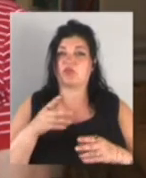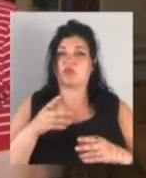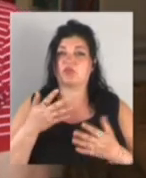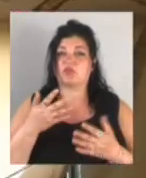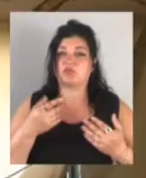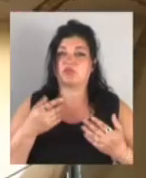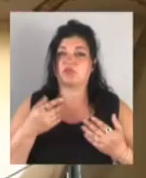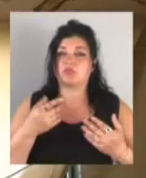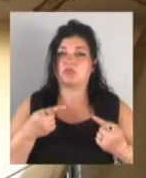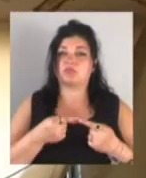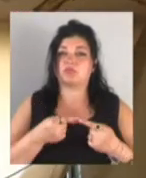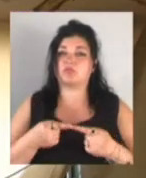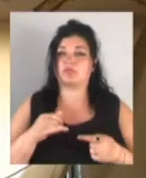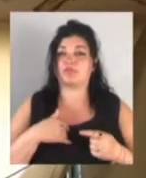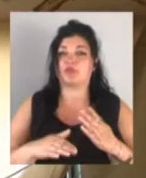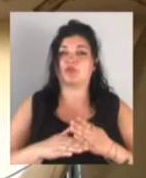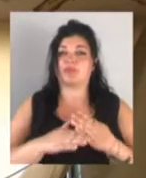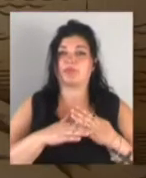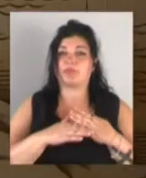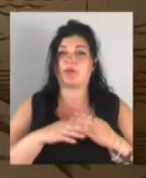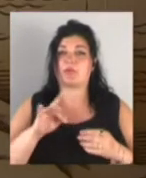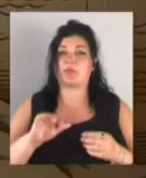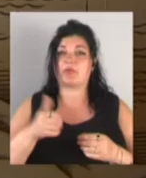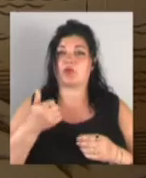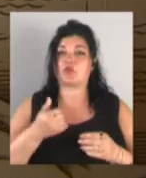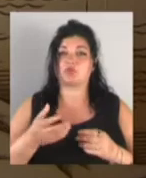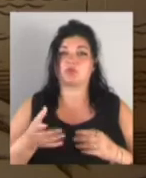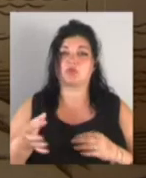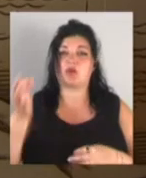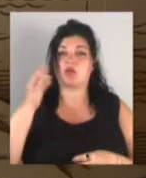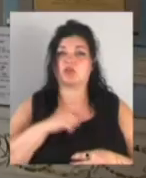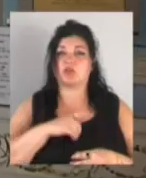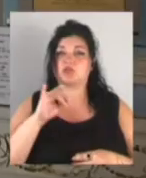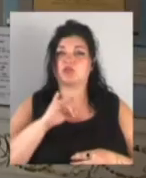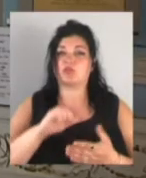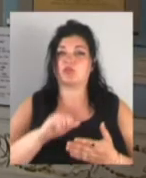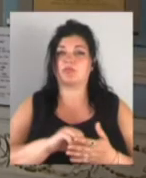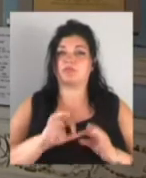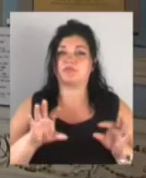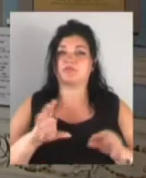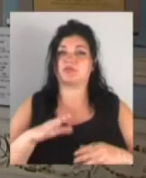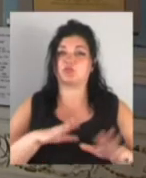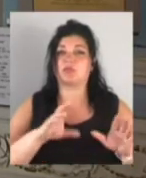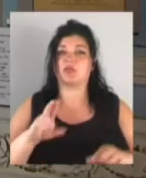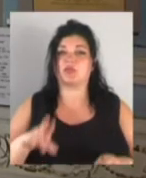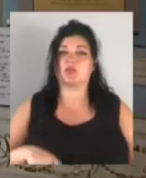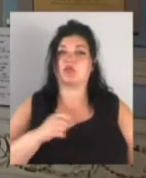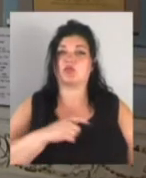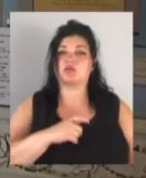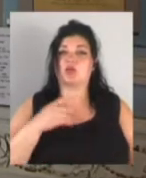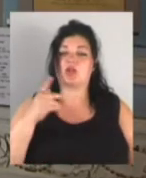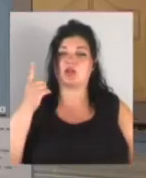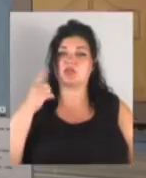мені допомагало». Про першу згадку Одеси в історичному документі розповів заступник директора Одеського краєзнавчого музею